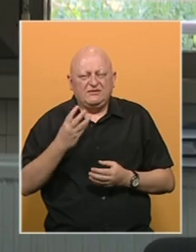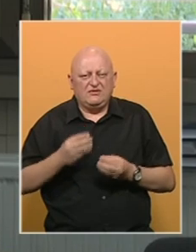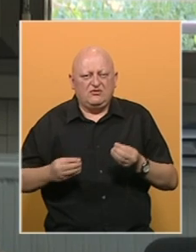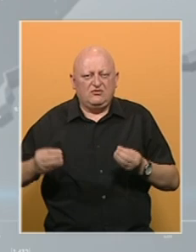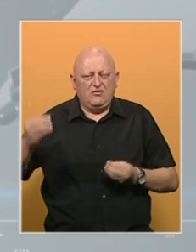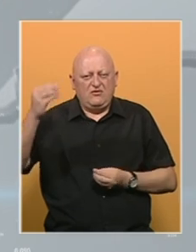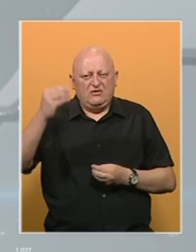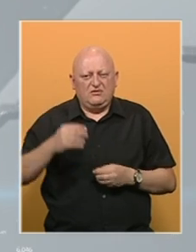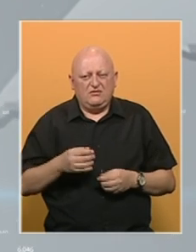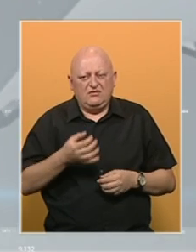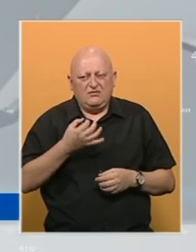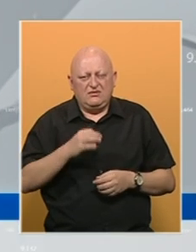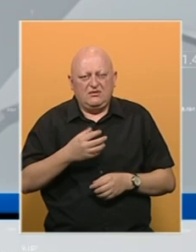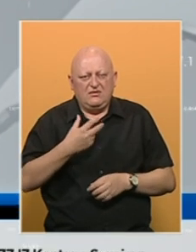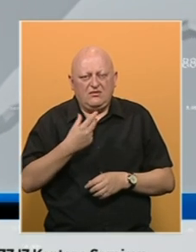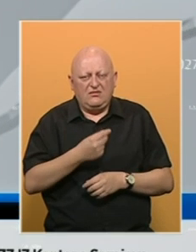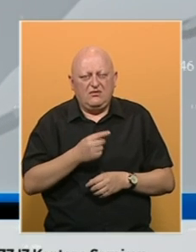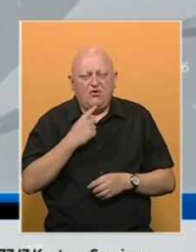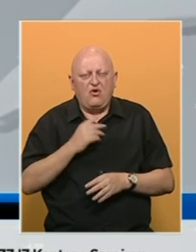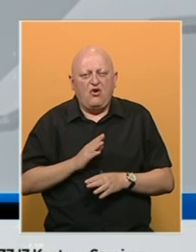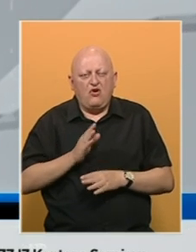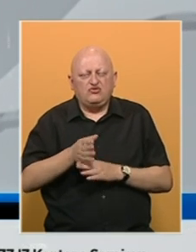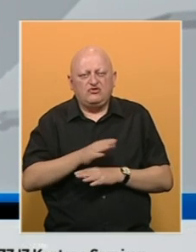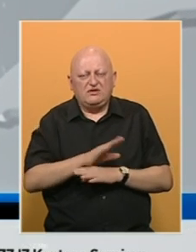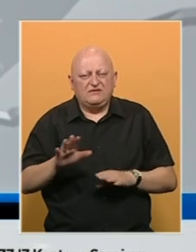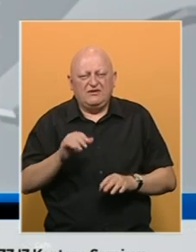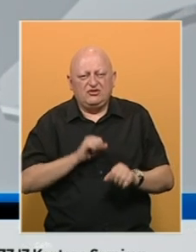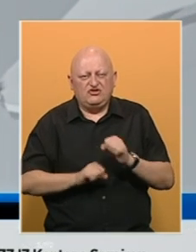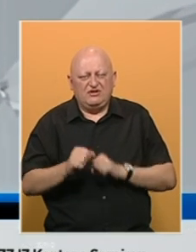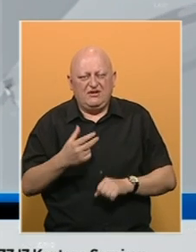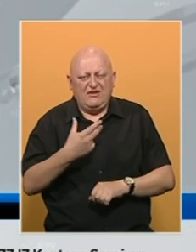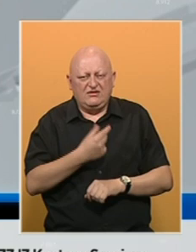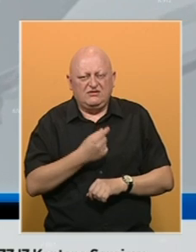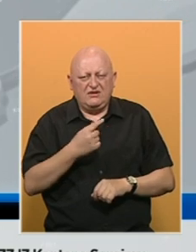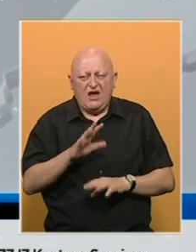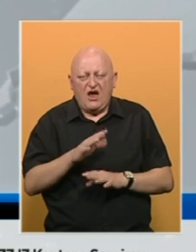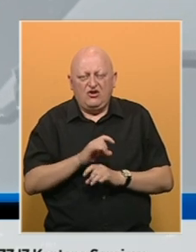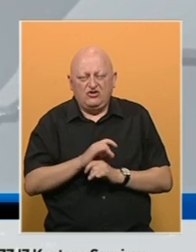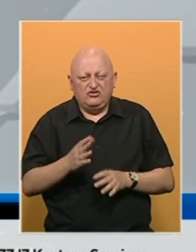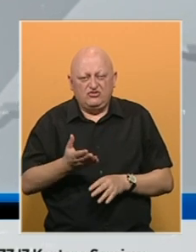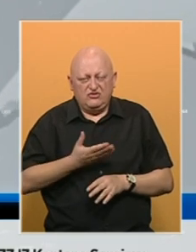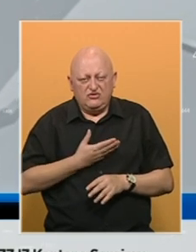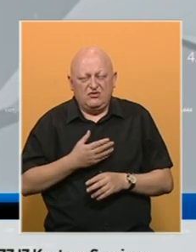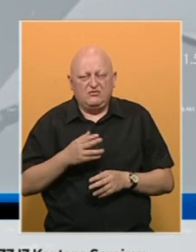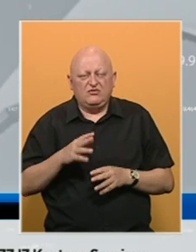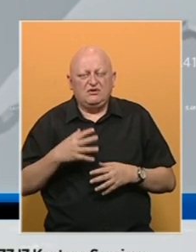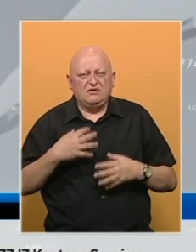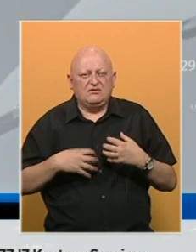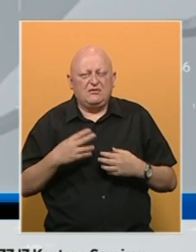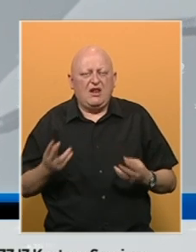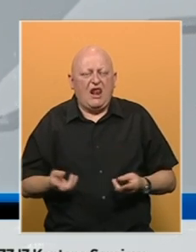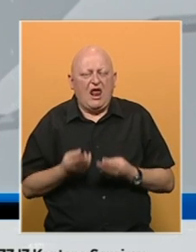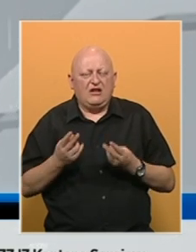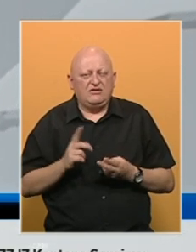povećava. Najbolja je ona vakcina koja je dostupna, sve vakcine štite, tako da ako ništa i ako dobiju simptome, simptome će biti